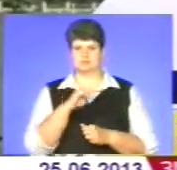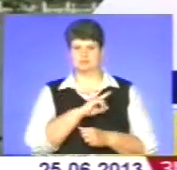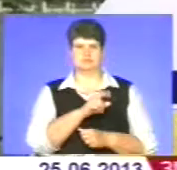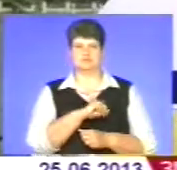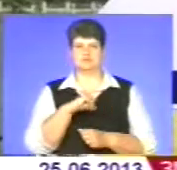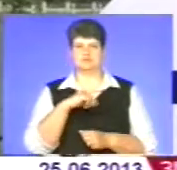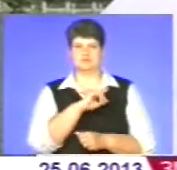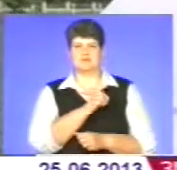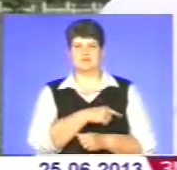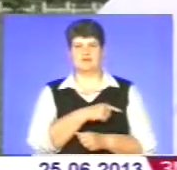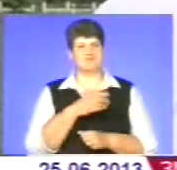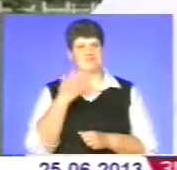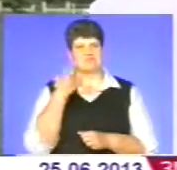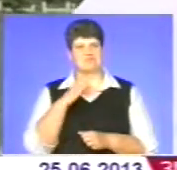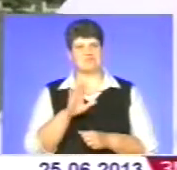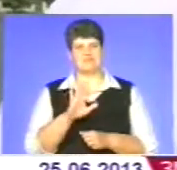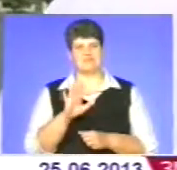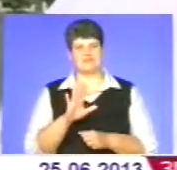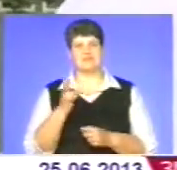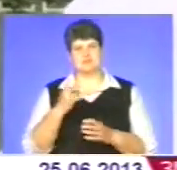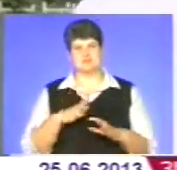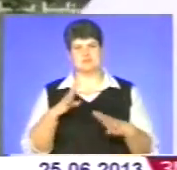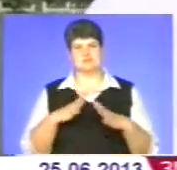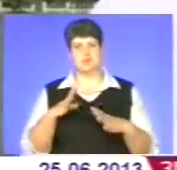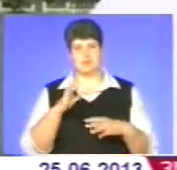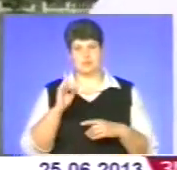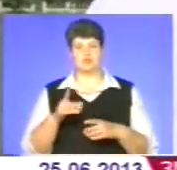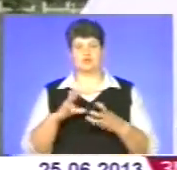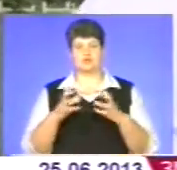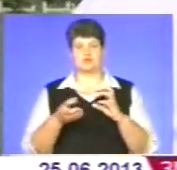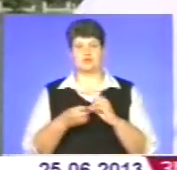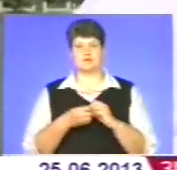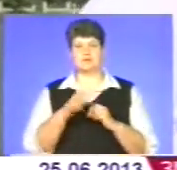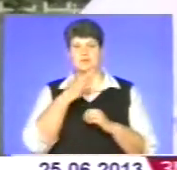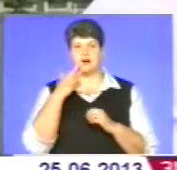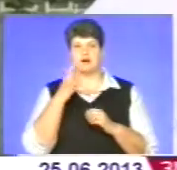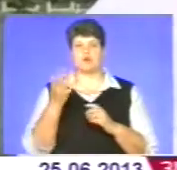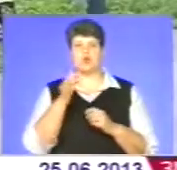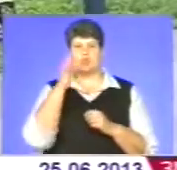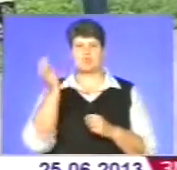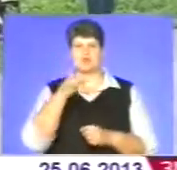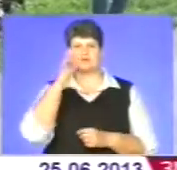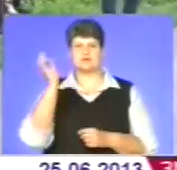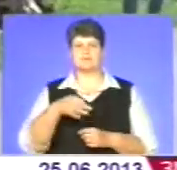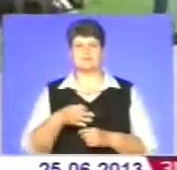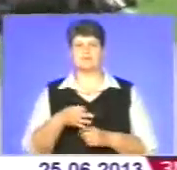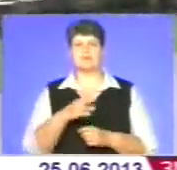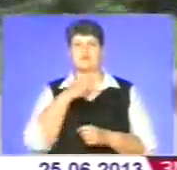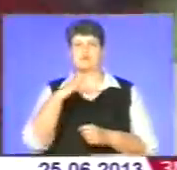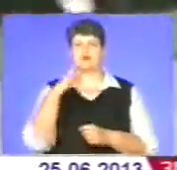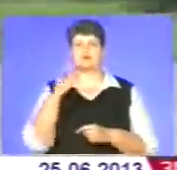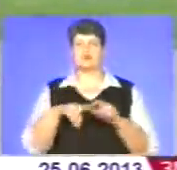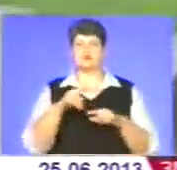Я би не сказав, що легко. Треба тренуватися і щось буде з того. Досвід за купа років їздимо. Досвід, досвід. У багатьох родинах панує